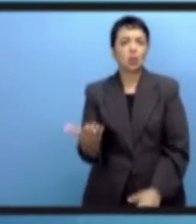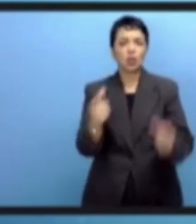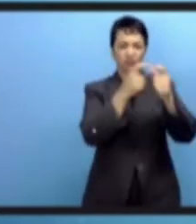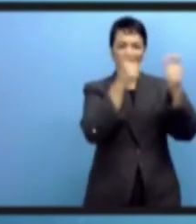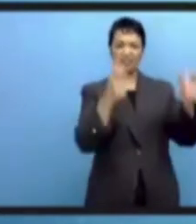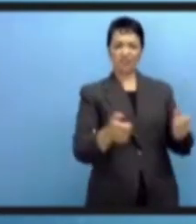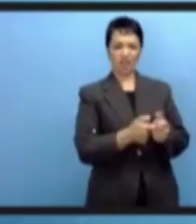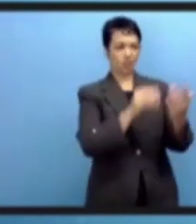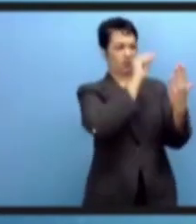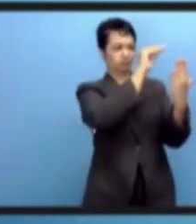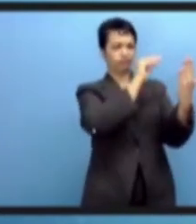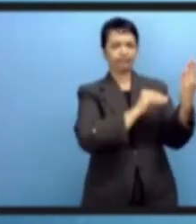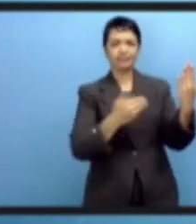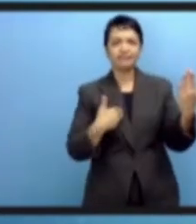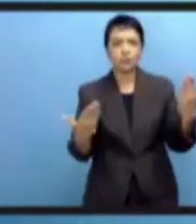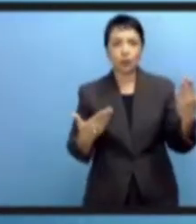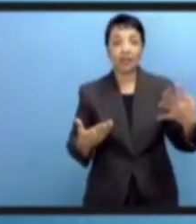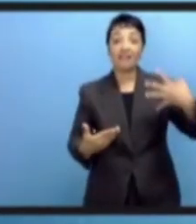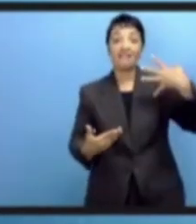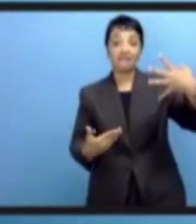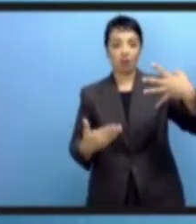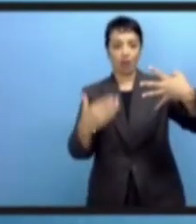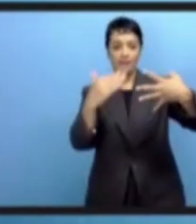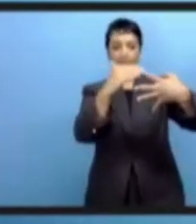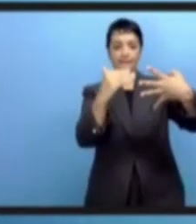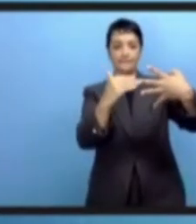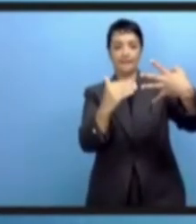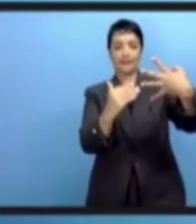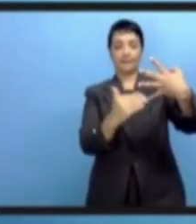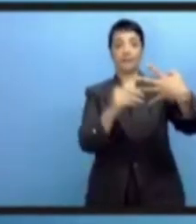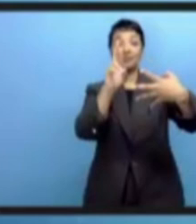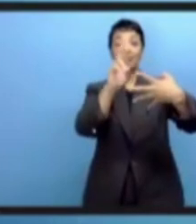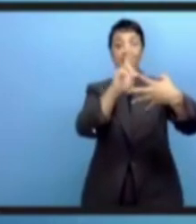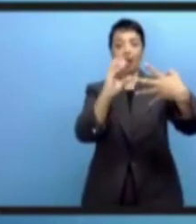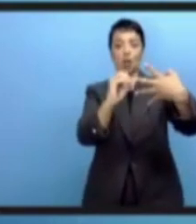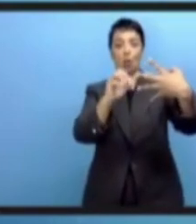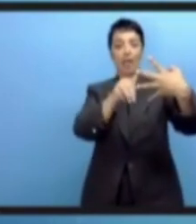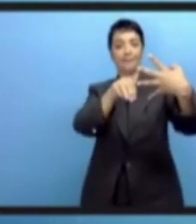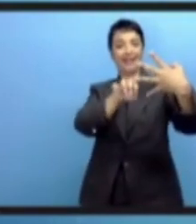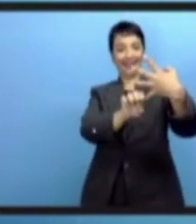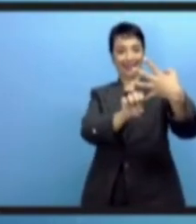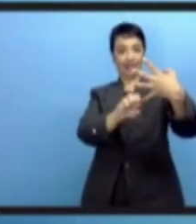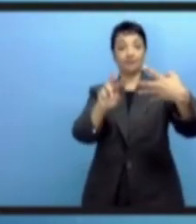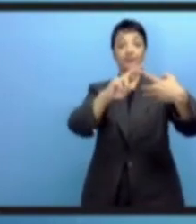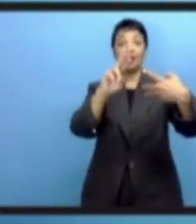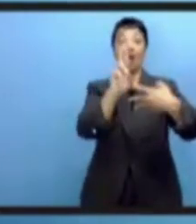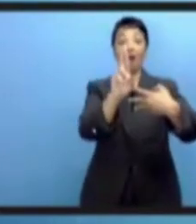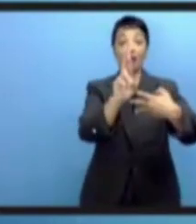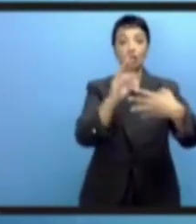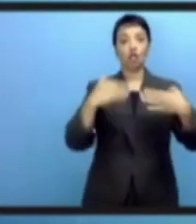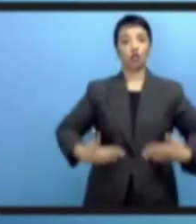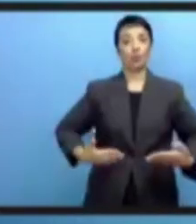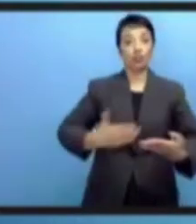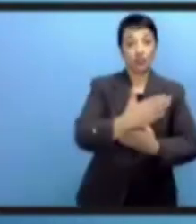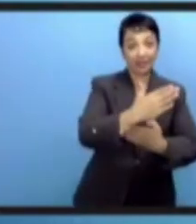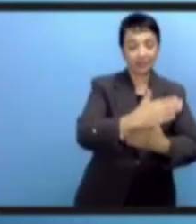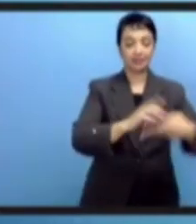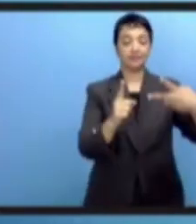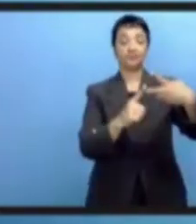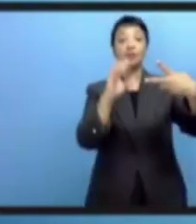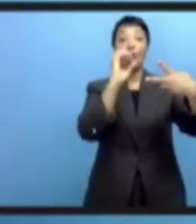Также есть у нас некоторые концепции РИМ-Экс.